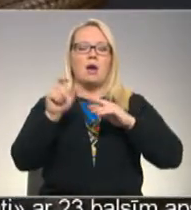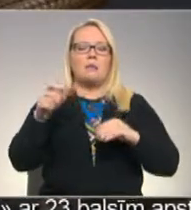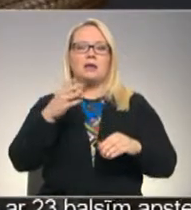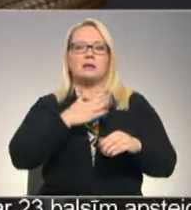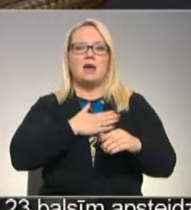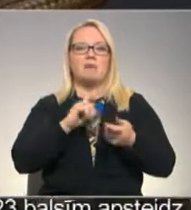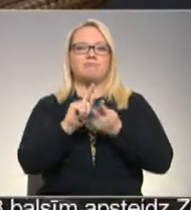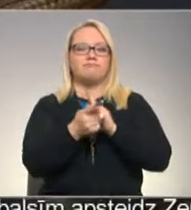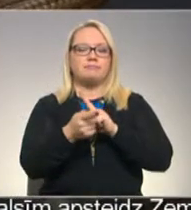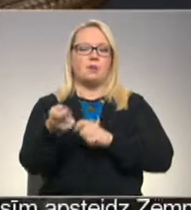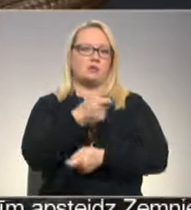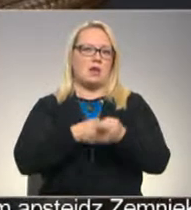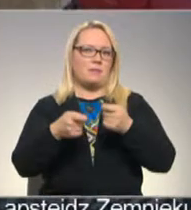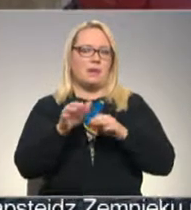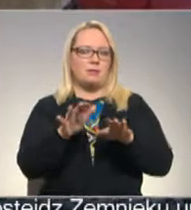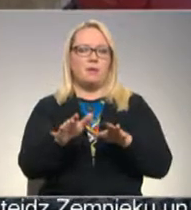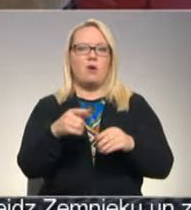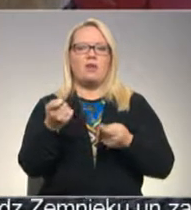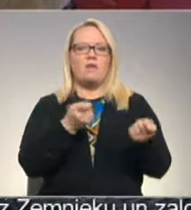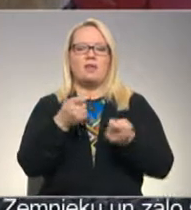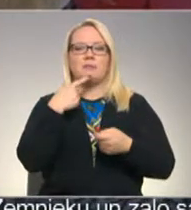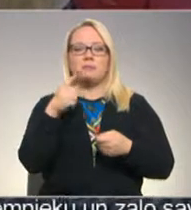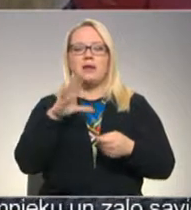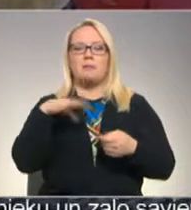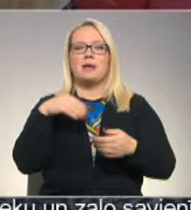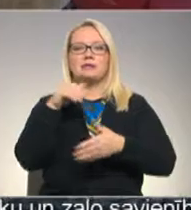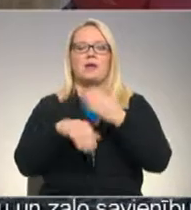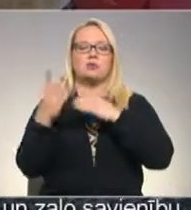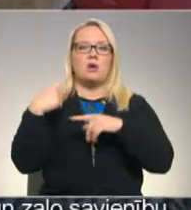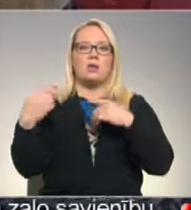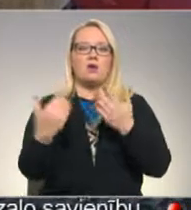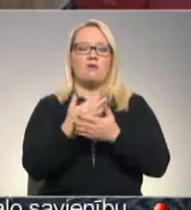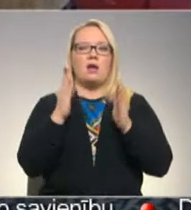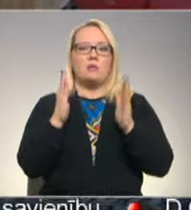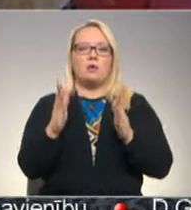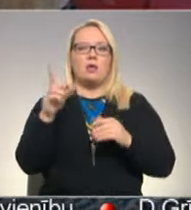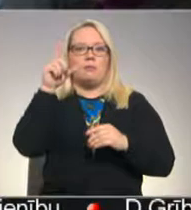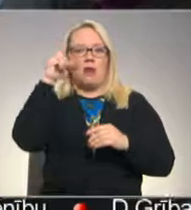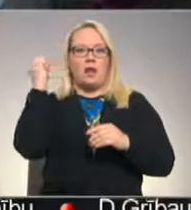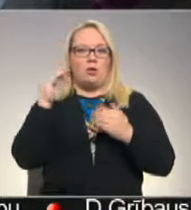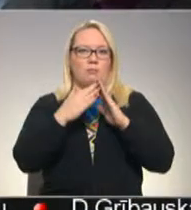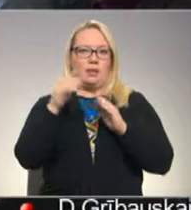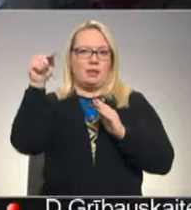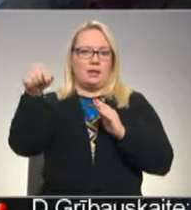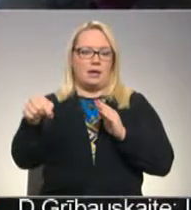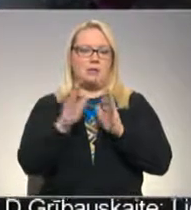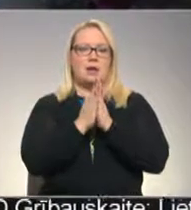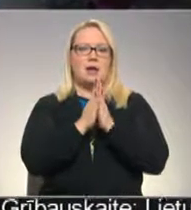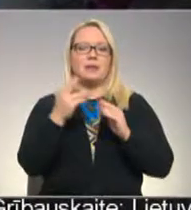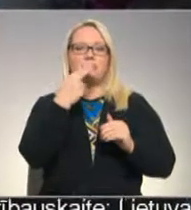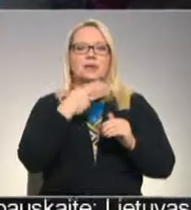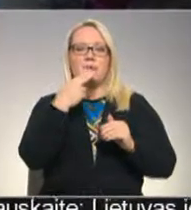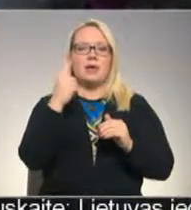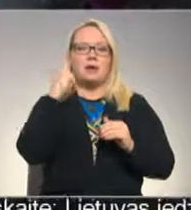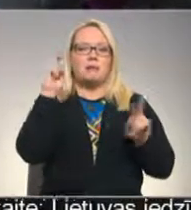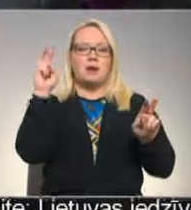pārvērstu uzņēmēju darbībā. Novada vadību uzsver, ka pēc vēsturiskās atjaunošanas tā varētu atrasties preiļu pilī. Par grāmatas saimanīka prāca